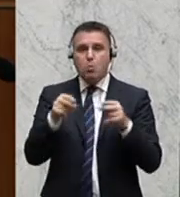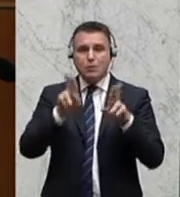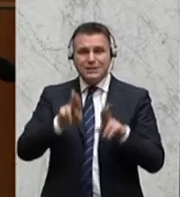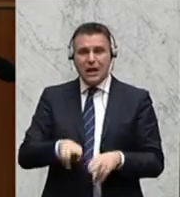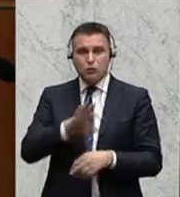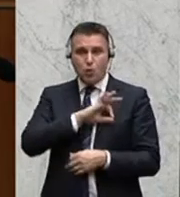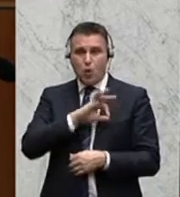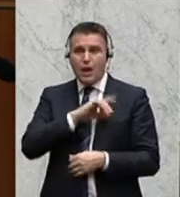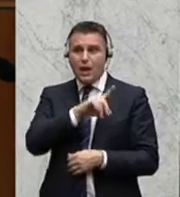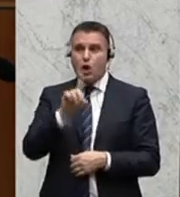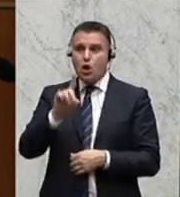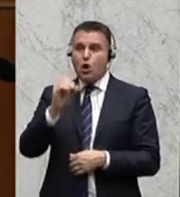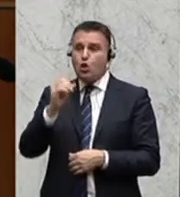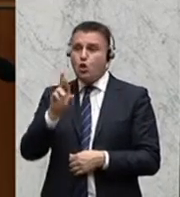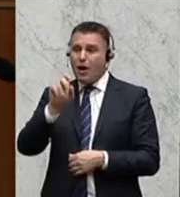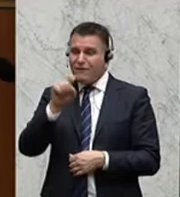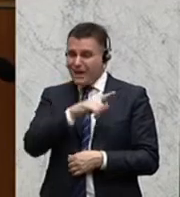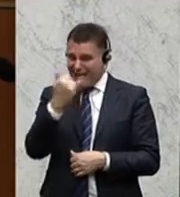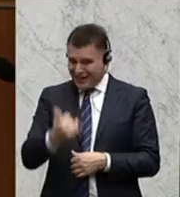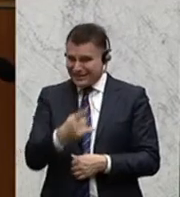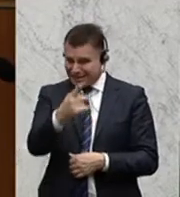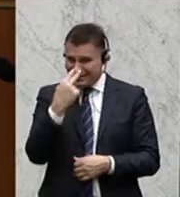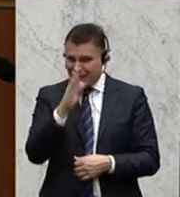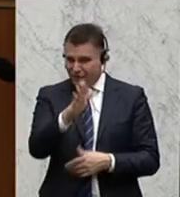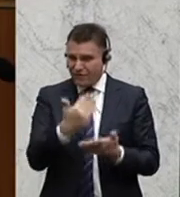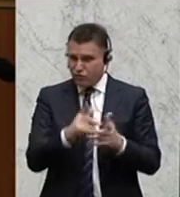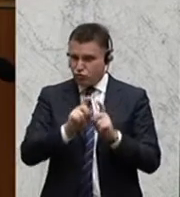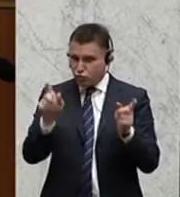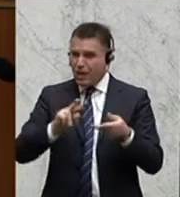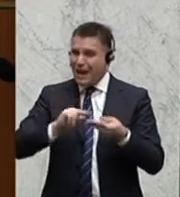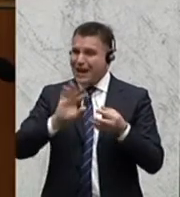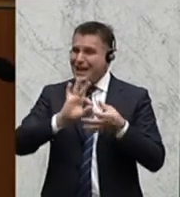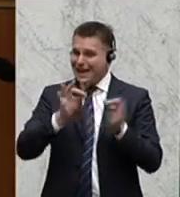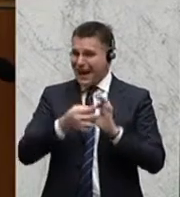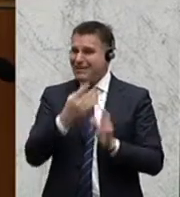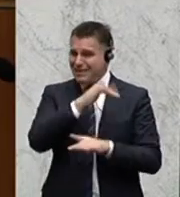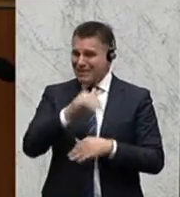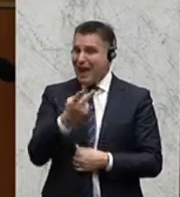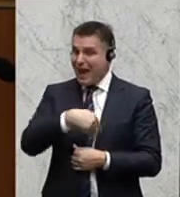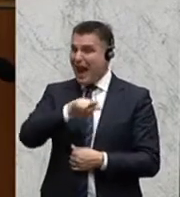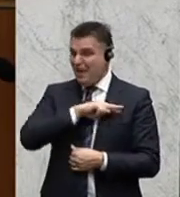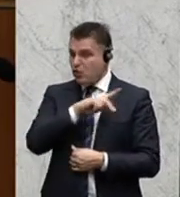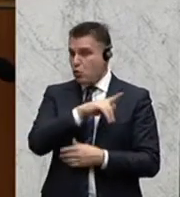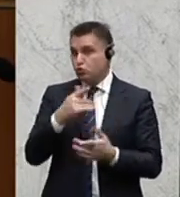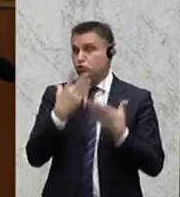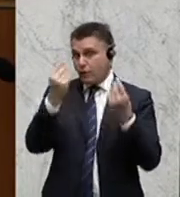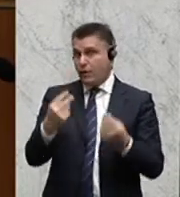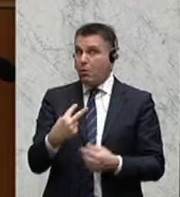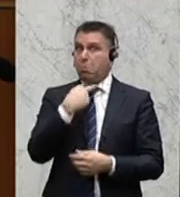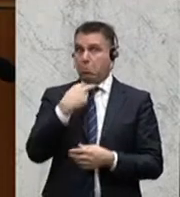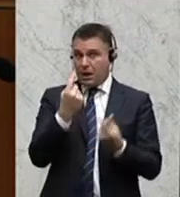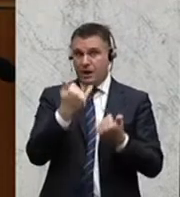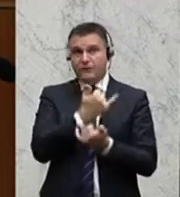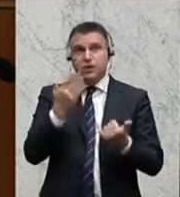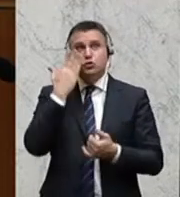Dörfleit, der damit verantwortlich ist dafür, dass Kärnten jetzt heute milliardenschwere Haftungen wie ein Damokrösschwert noch immer über sich schweben hat, dass Kärnten nicht